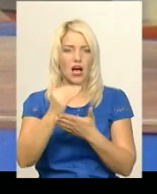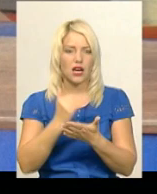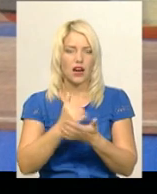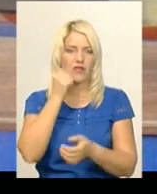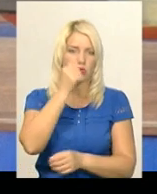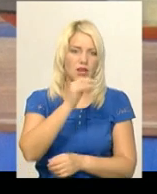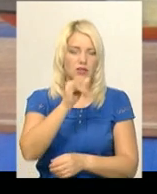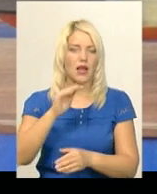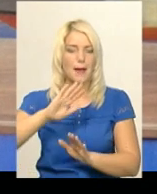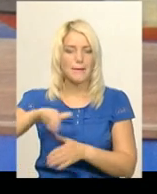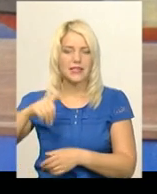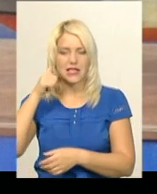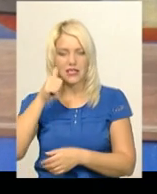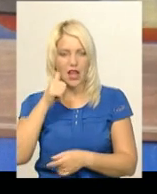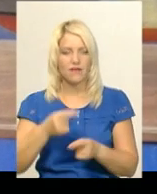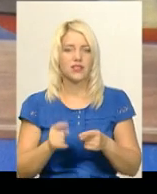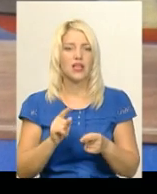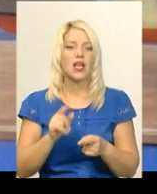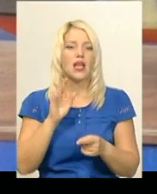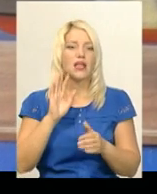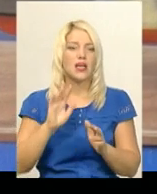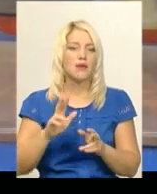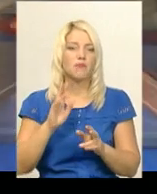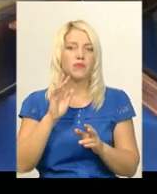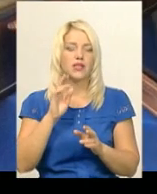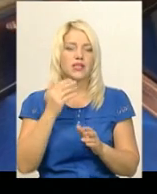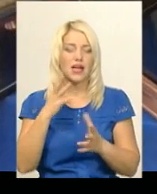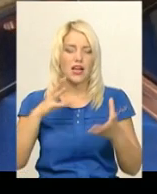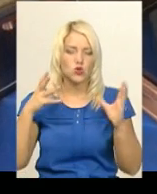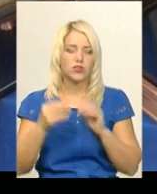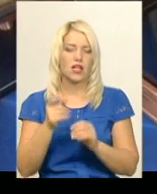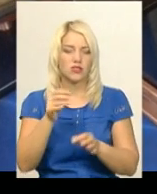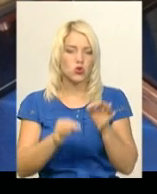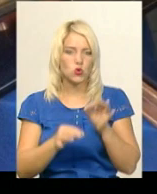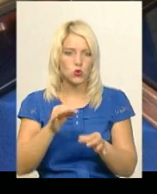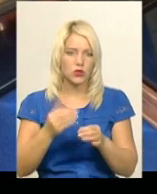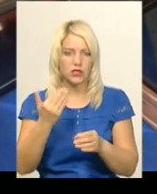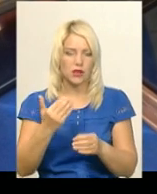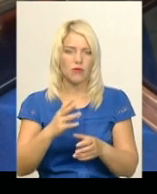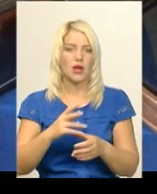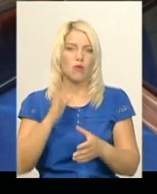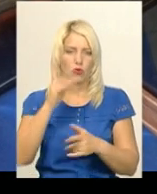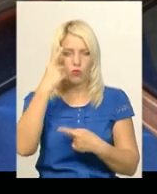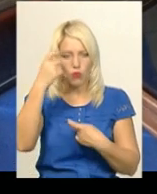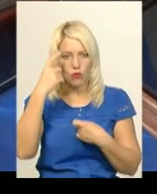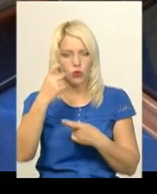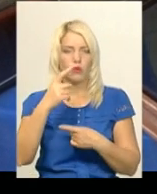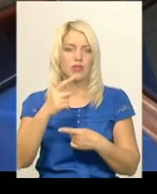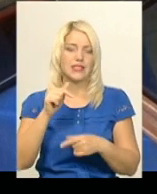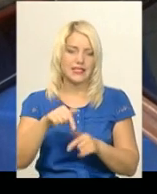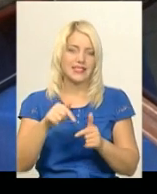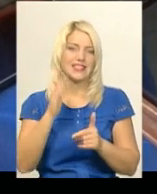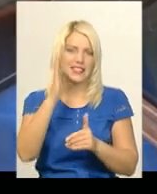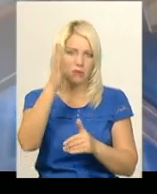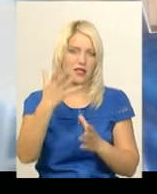післязавтра. Тож, про результати оцінки суддівською колегією їхніх стендових моделей кораблів ми повідомлятимемо цими днями.